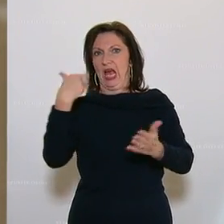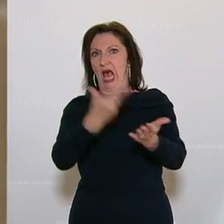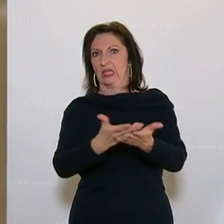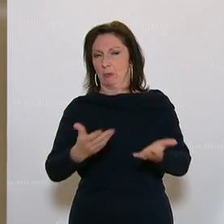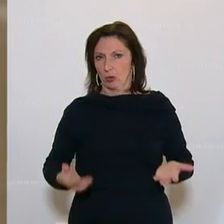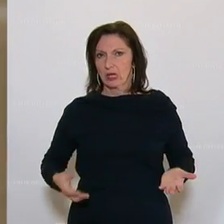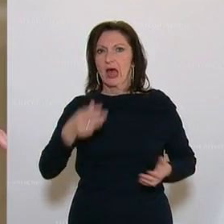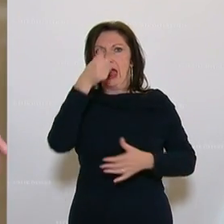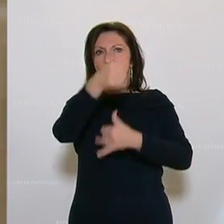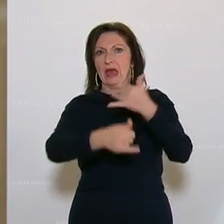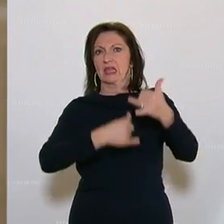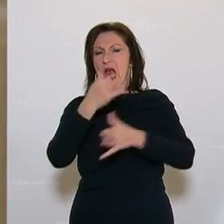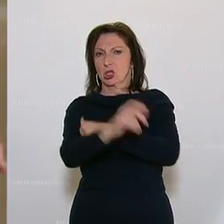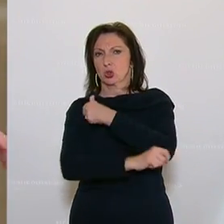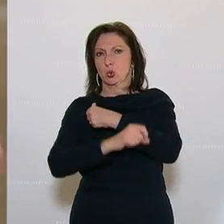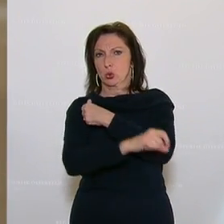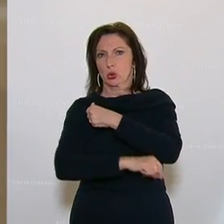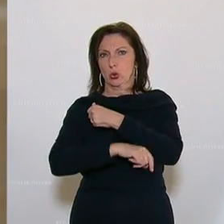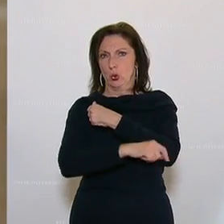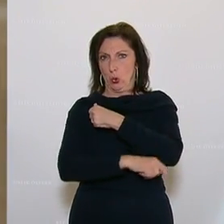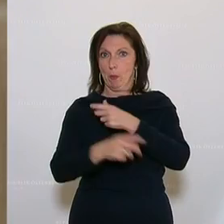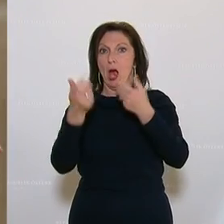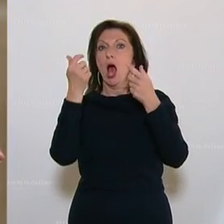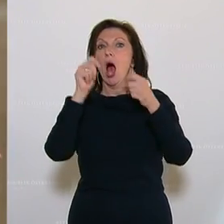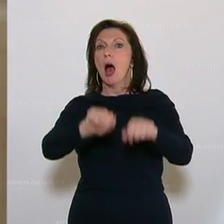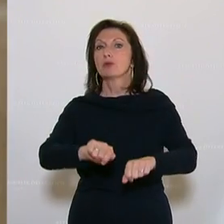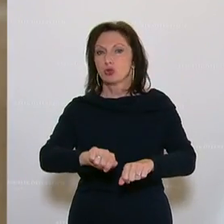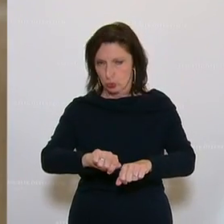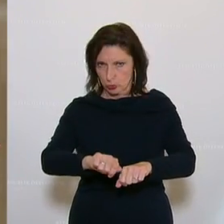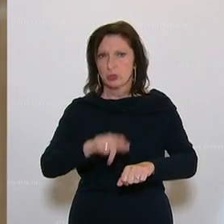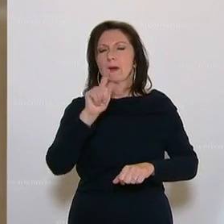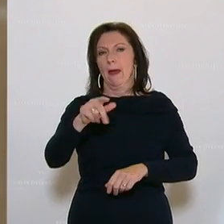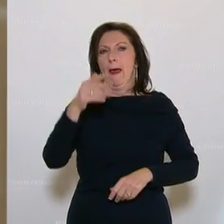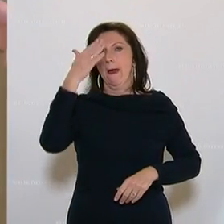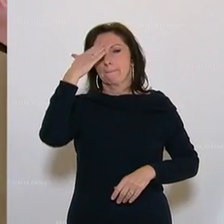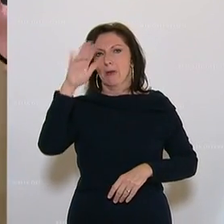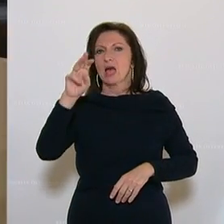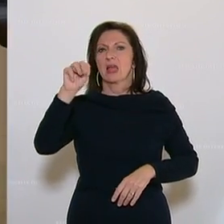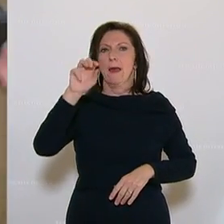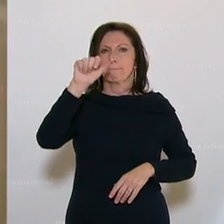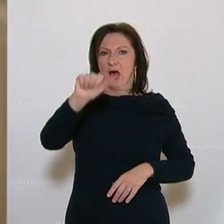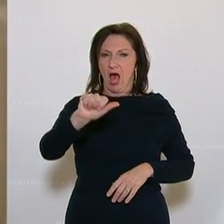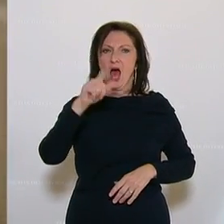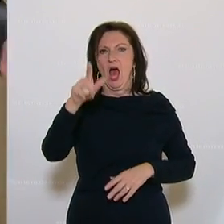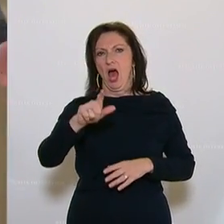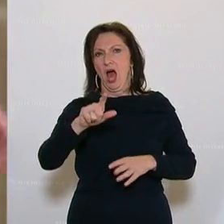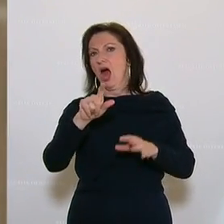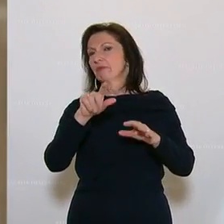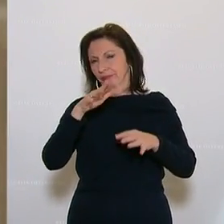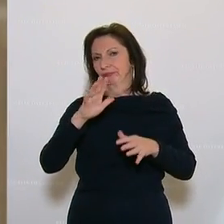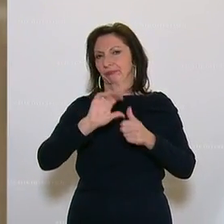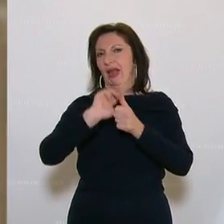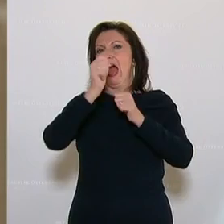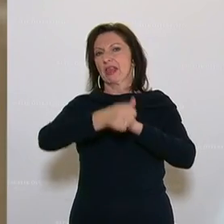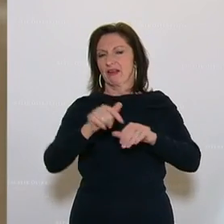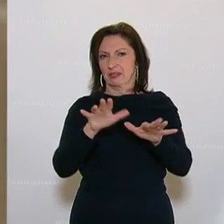ein einjähriges Studium, das abgeschlossen hat mit Master of Advanced Studies. Das ist international gar kein anerkannter